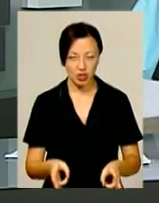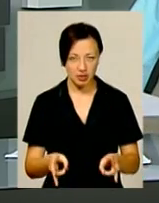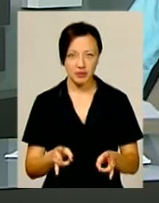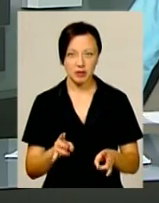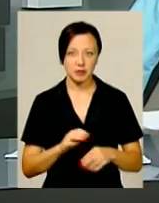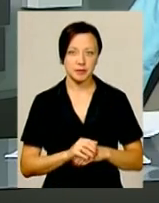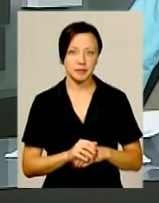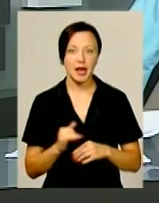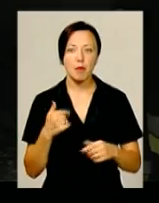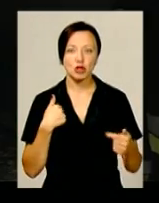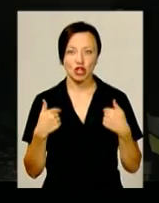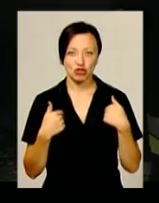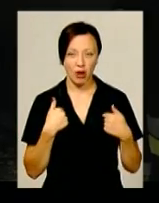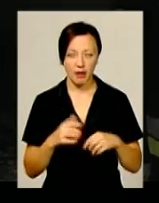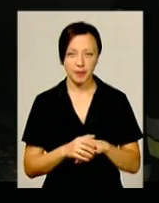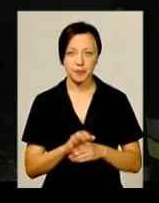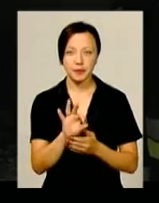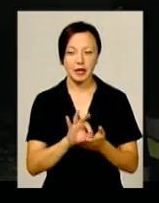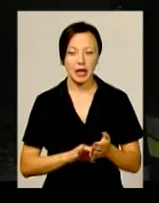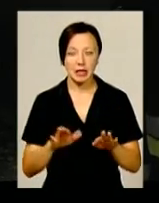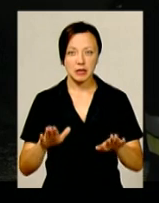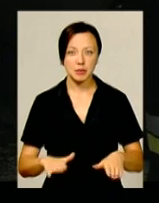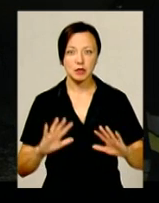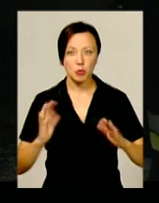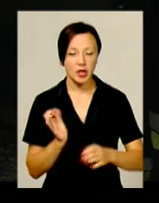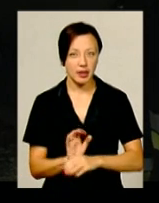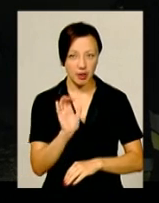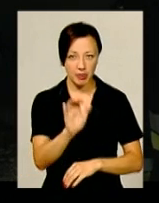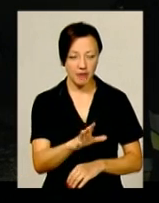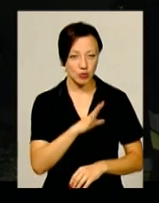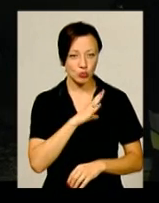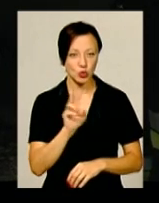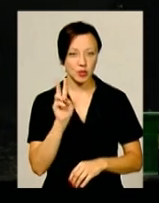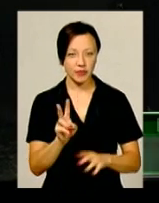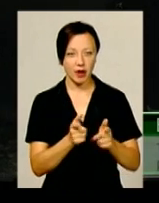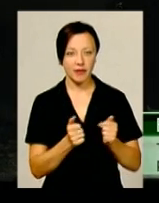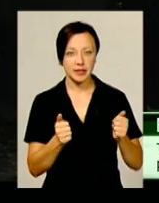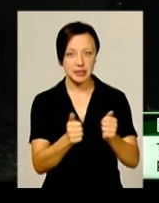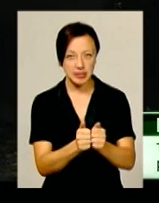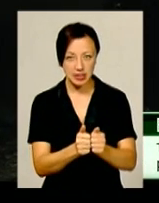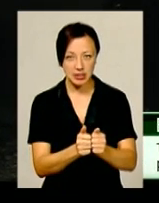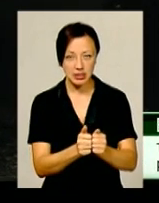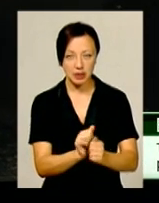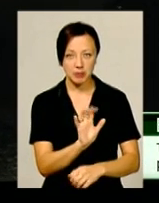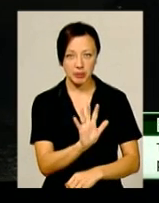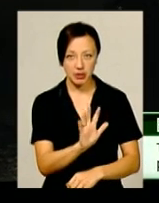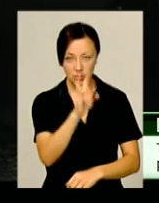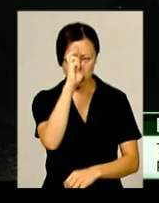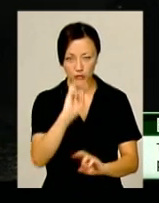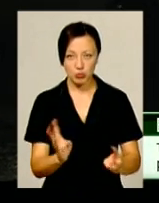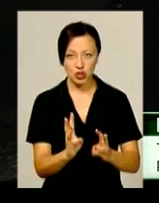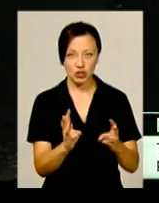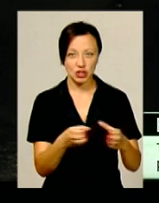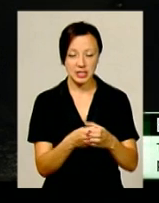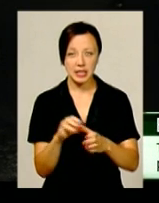та постраждалих. Одразу на місце події було направлено два відділення п'ятої державно-пожежно